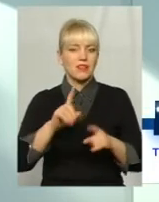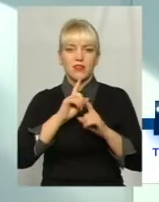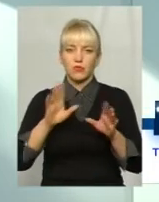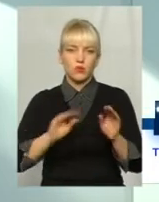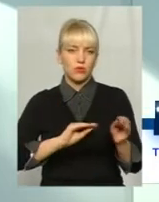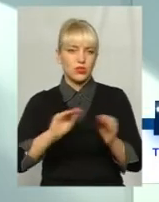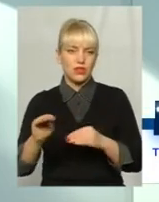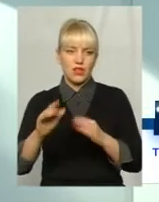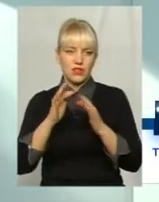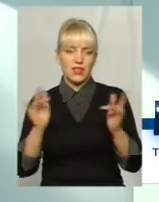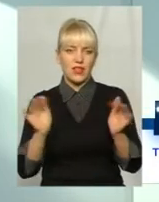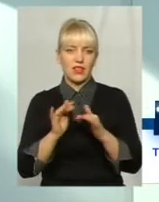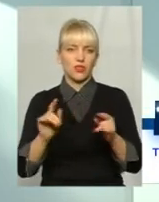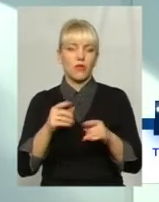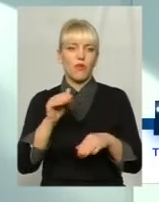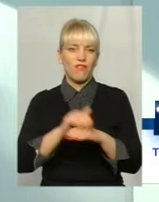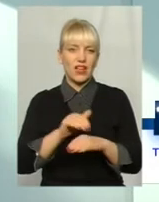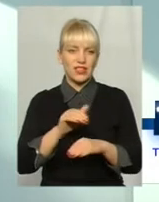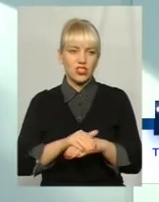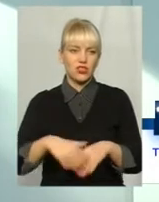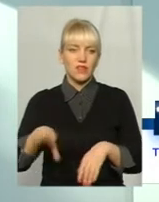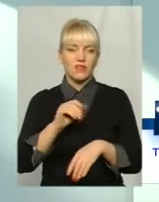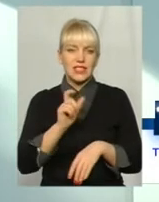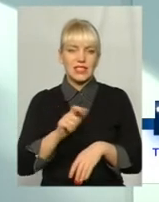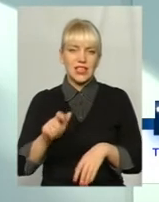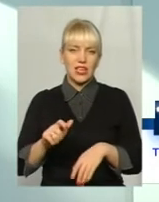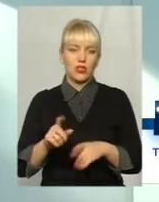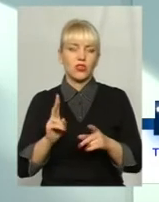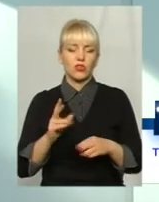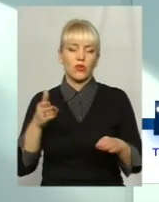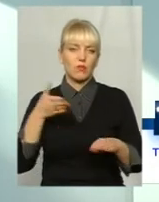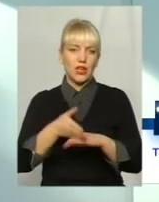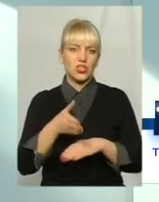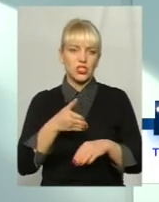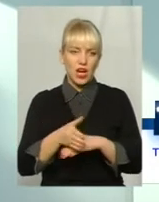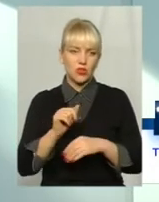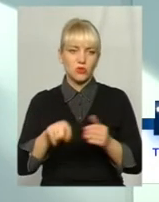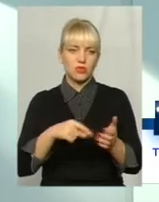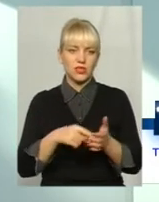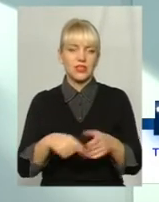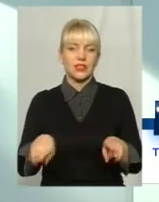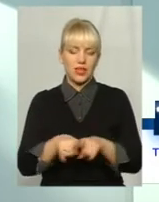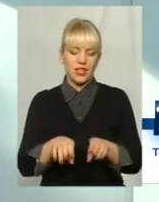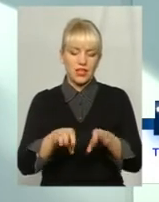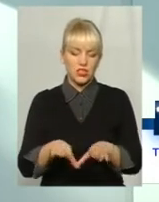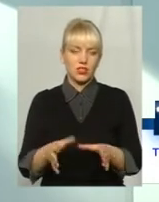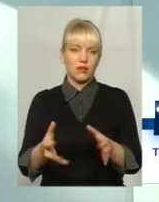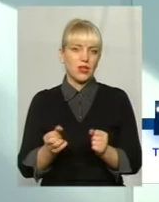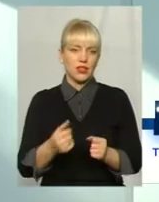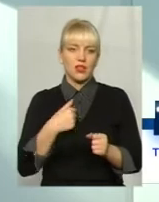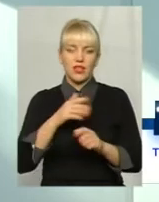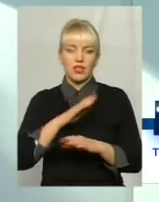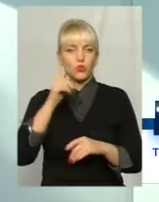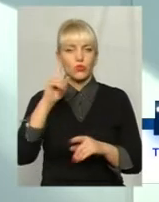ялинку. Бо фактично всі мешканці міста, хто місто приїжджає, там. Ну, таке рішення прийнято. Я не думаю, що воно